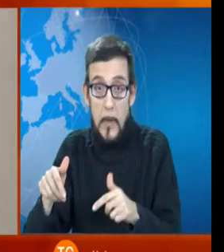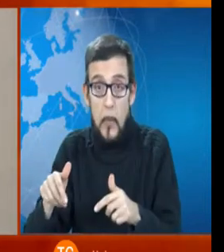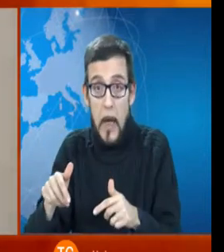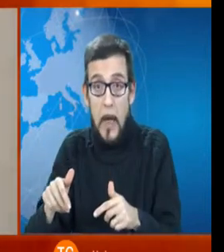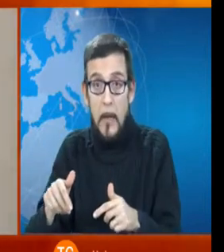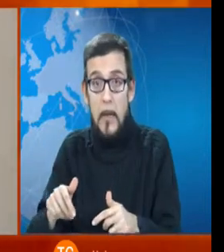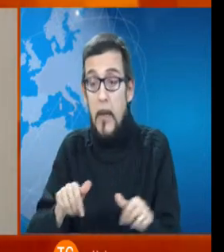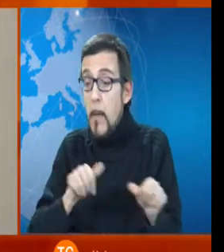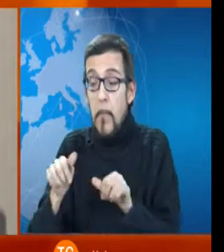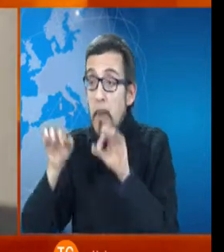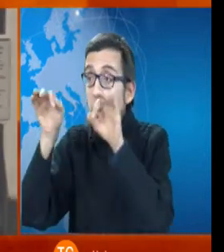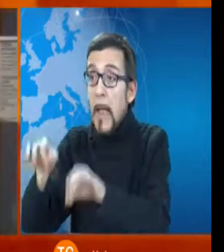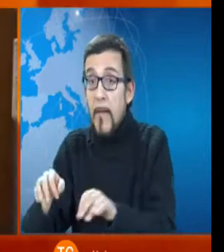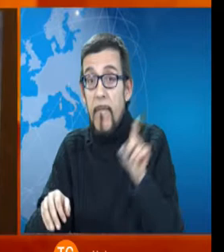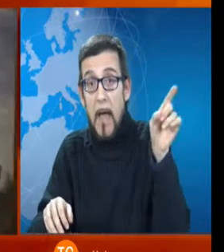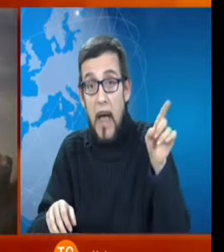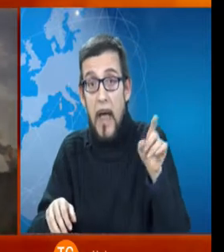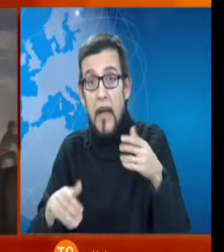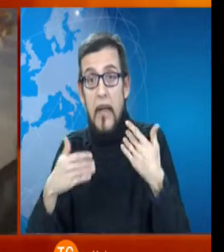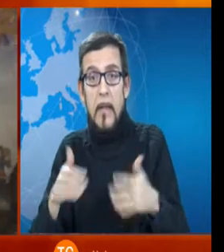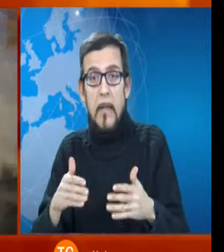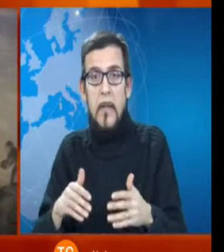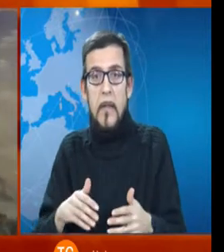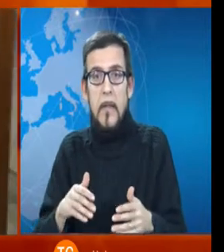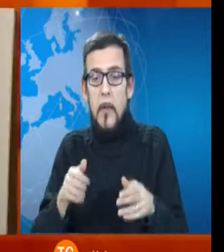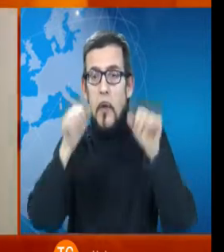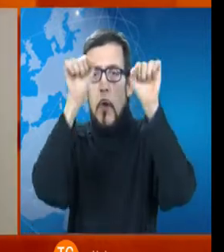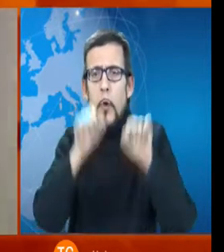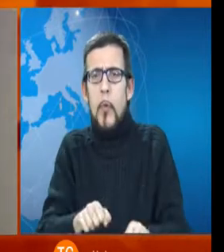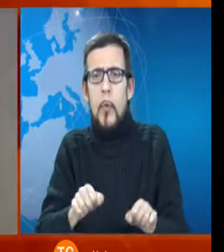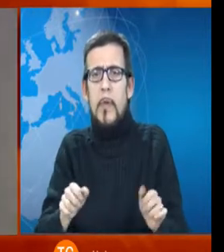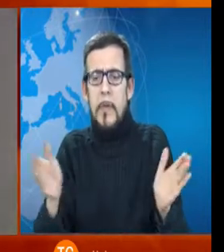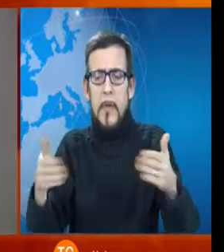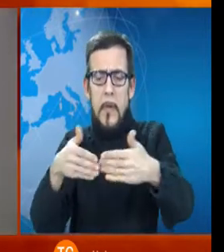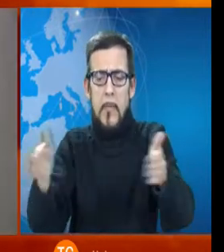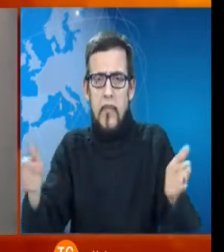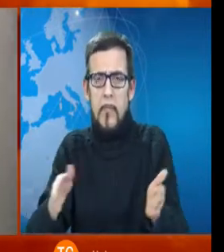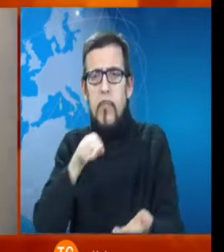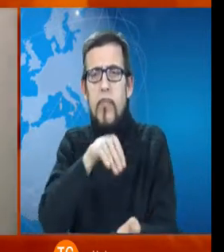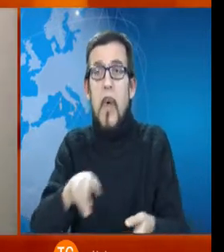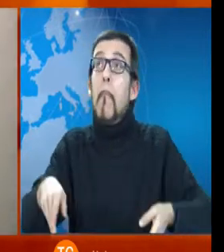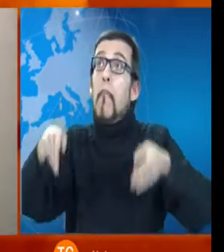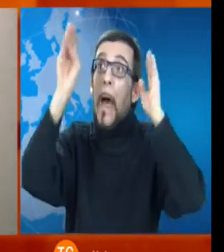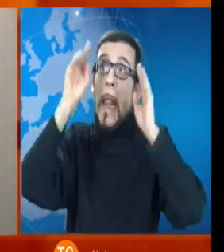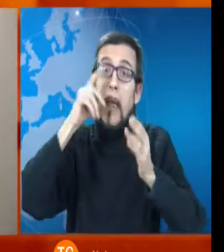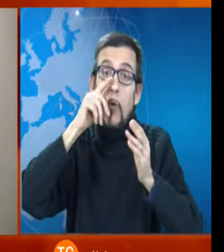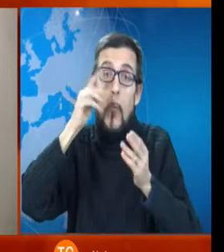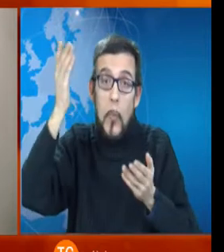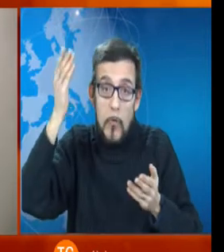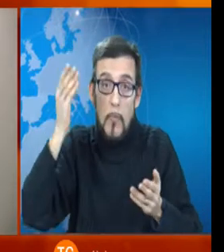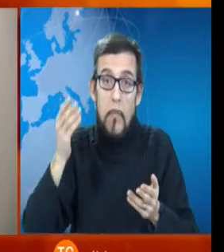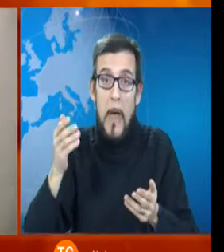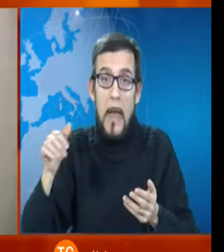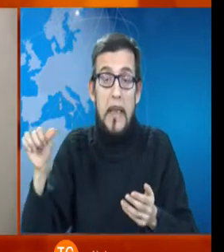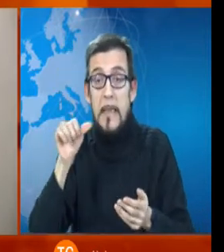alla cittadella dei musei sono stati diciamo chiusi dentro i scantinati del palazzo municipale Stefano